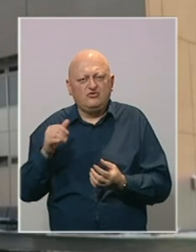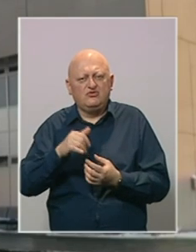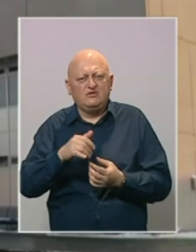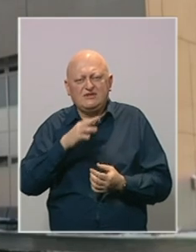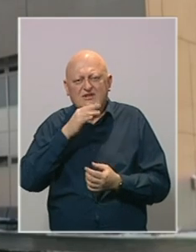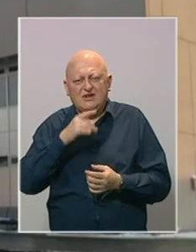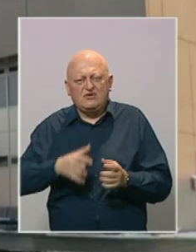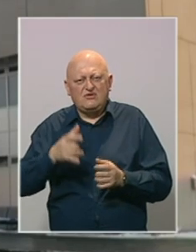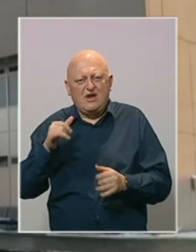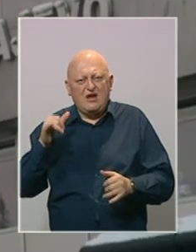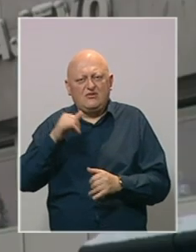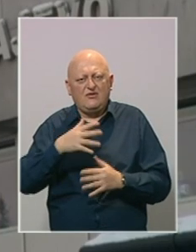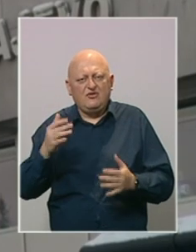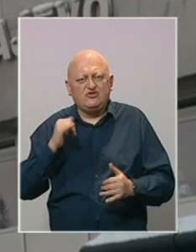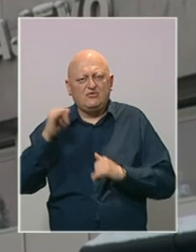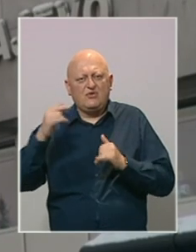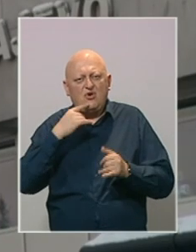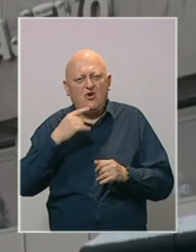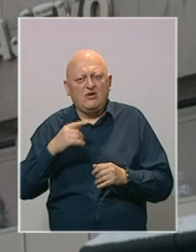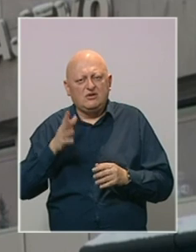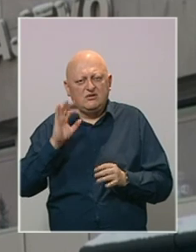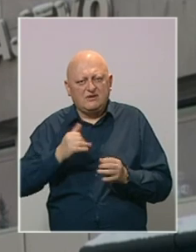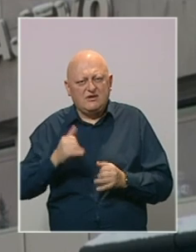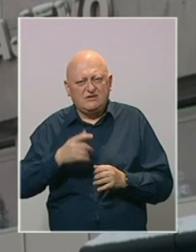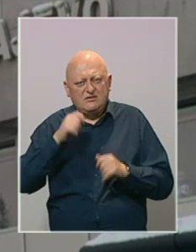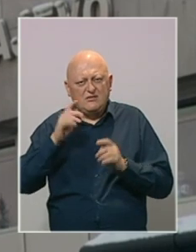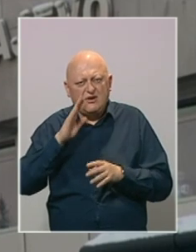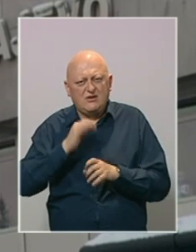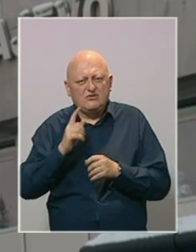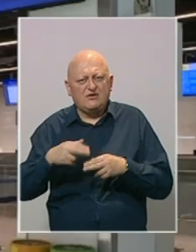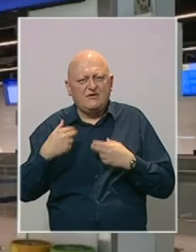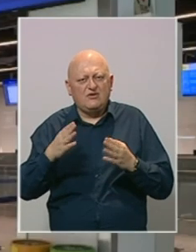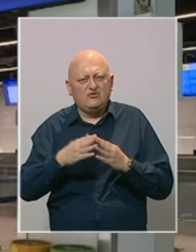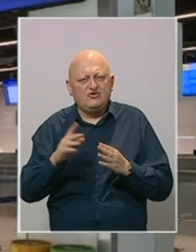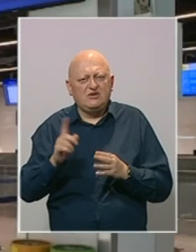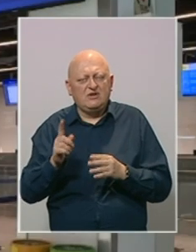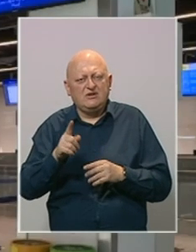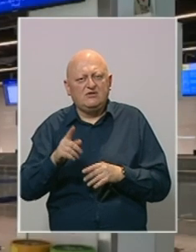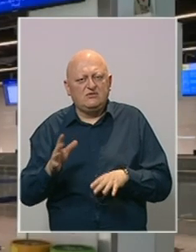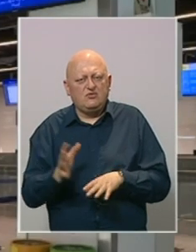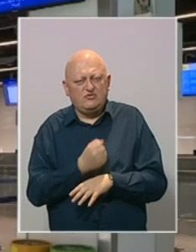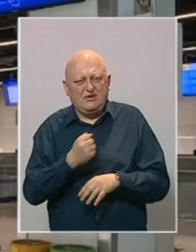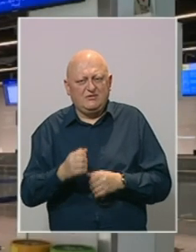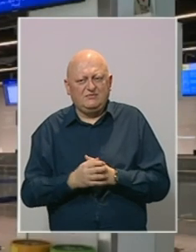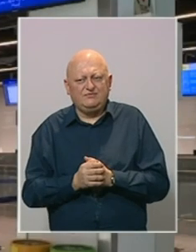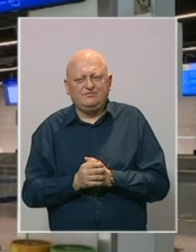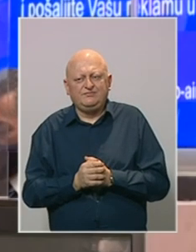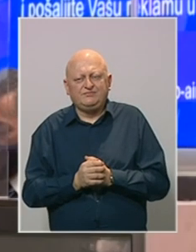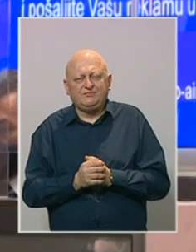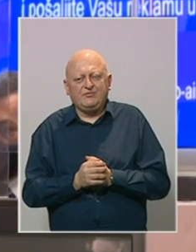zračnoj luci, a većina putnika koji su zračnim putem namiravali danas napustiti BiH ili se vratiti kući nije u tome uspjela.